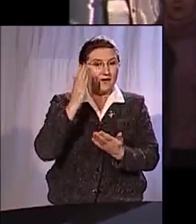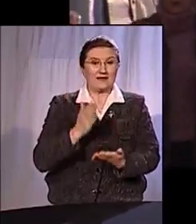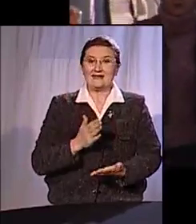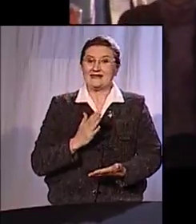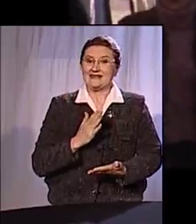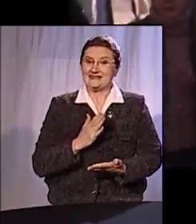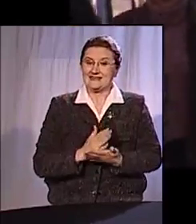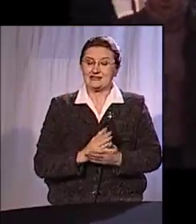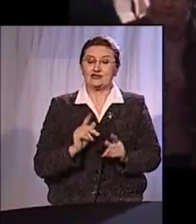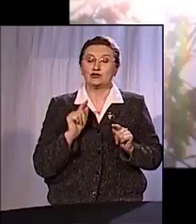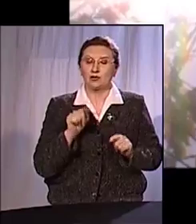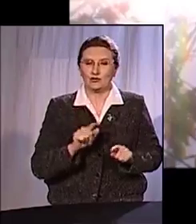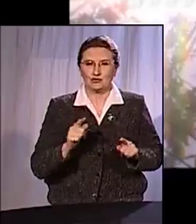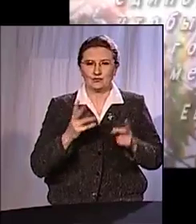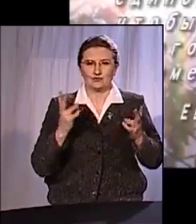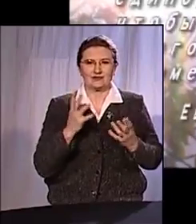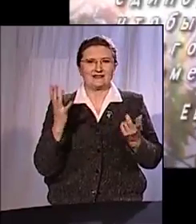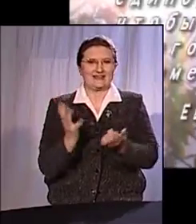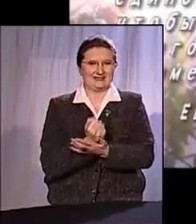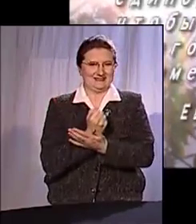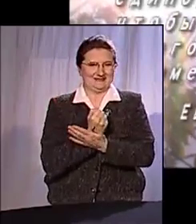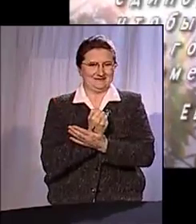нечто, что ему нужно найти.